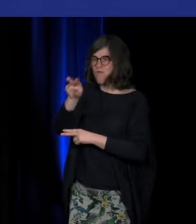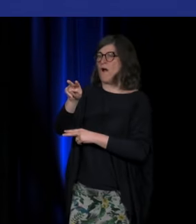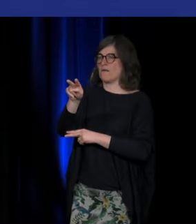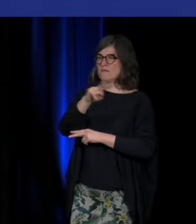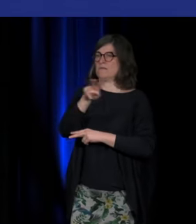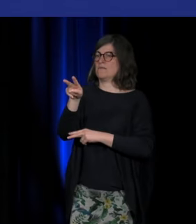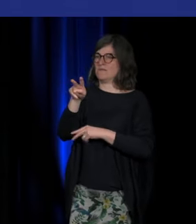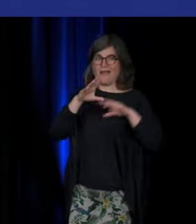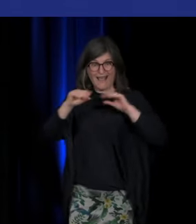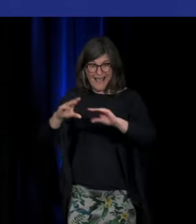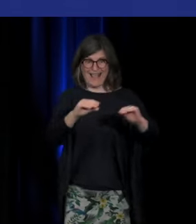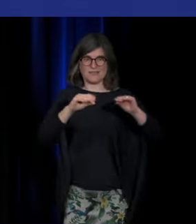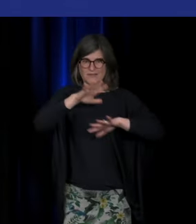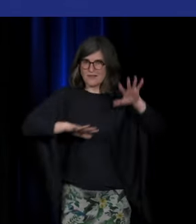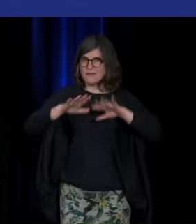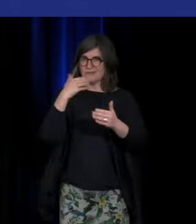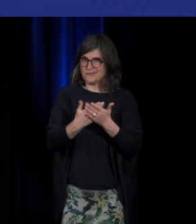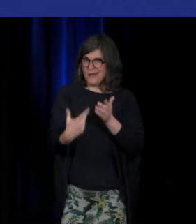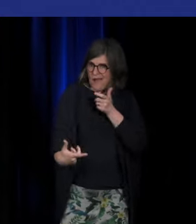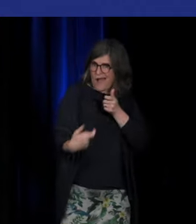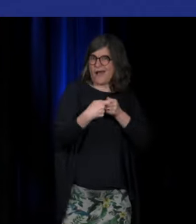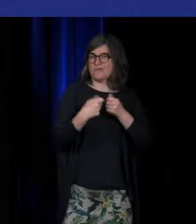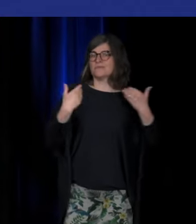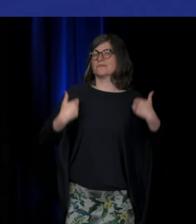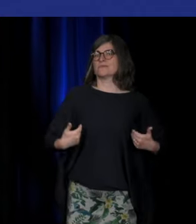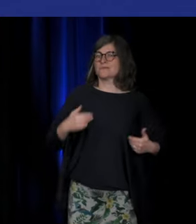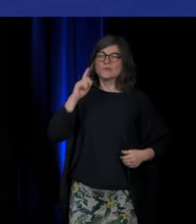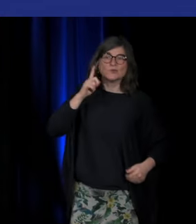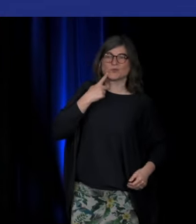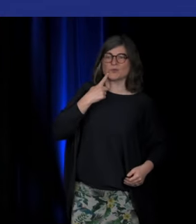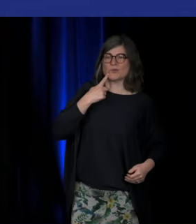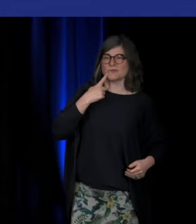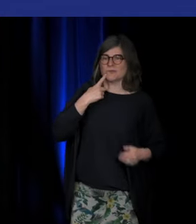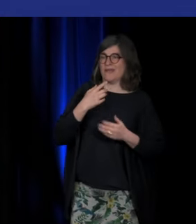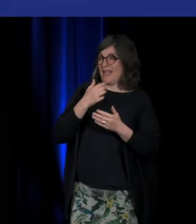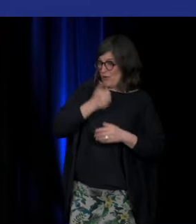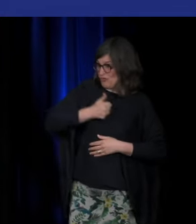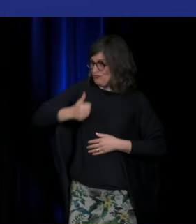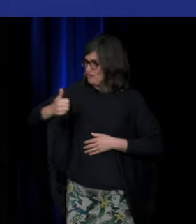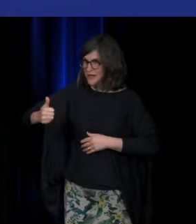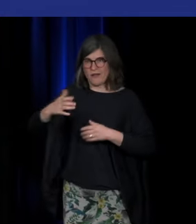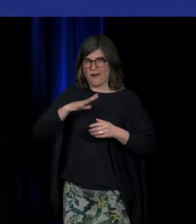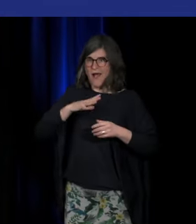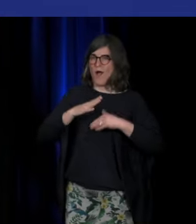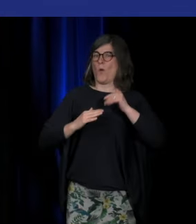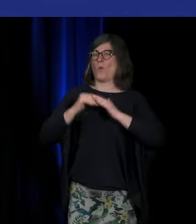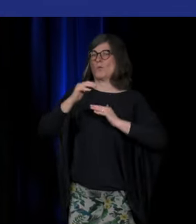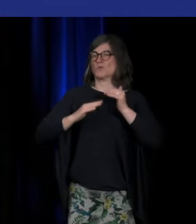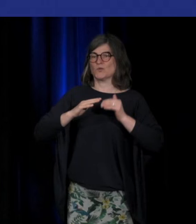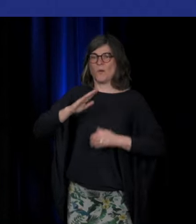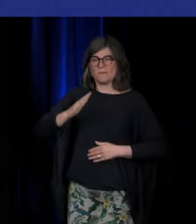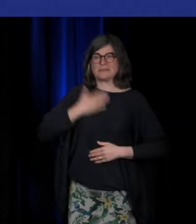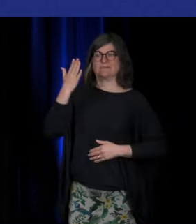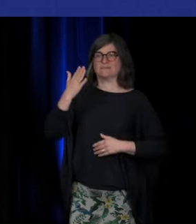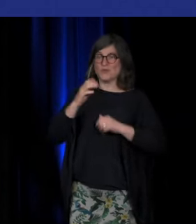'agencement de l'espace en fonction des caractéristiques physiques des uns et des autres construit un rapport au monde qui n'est pas